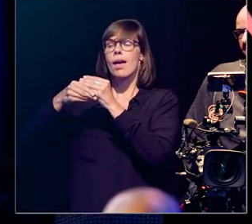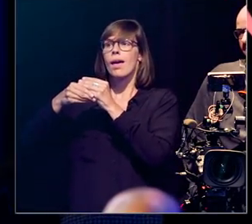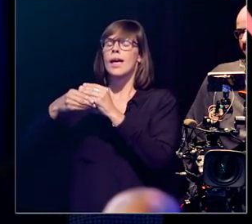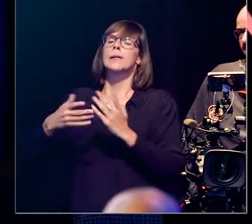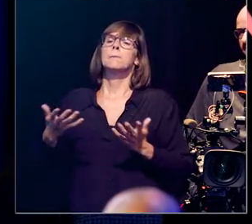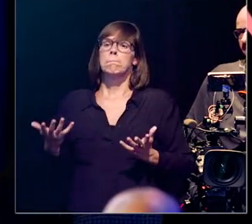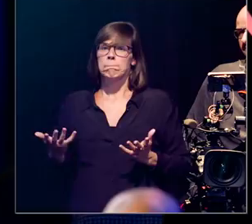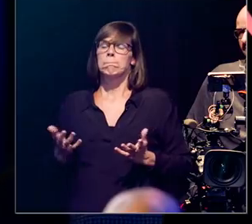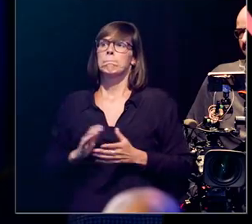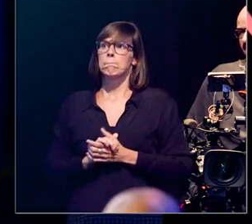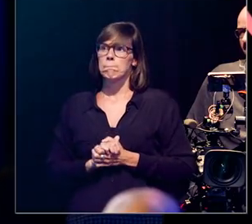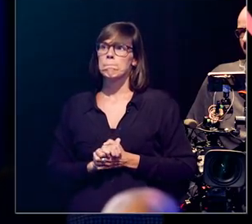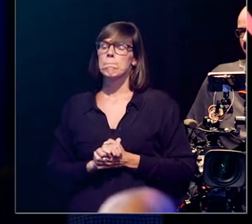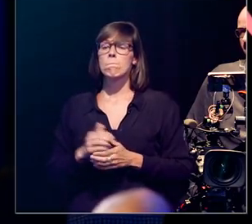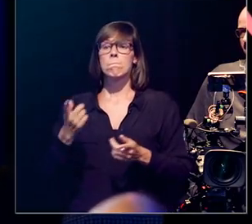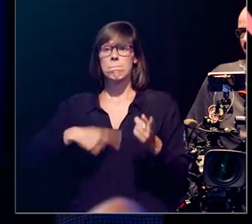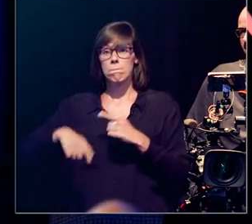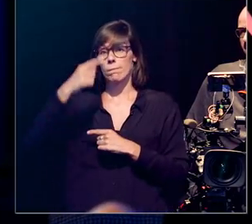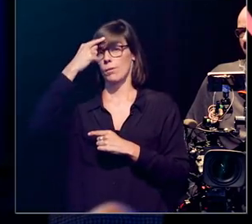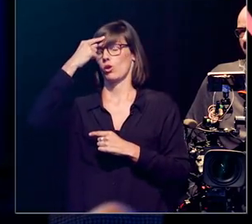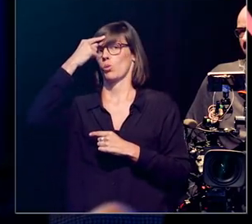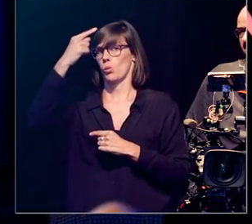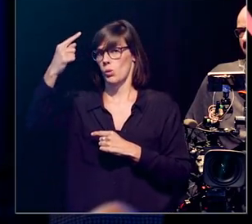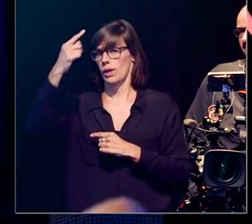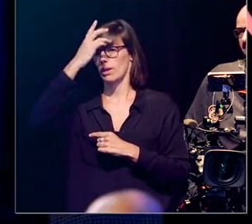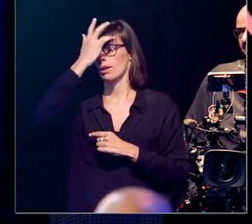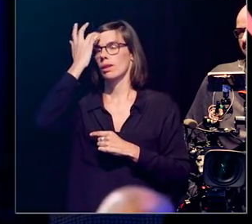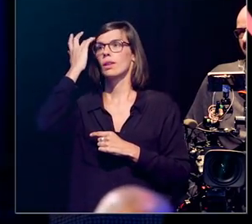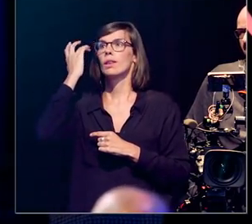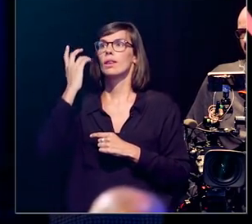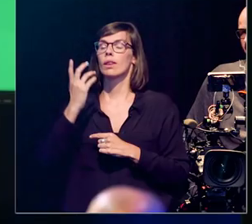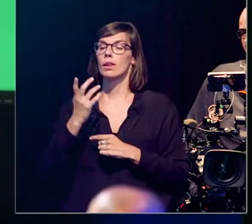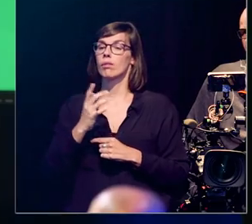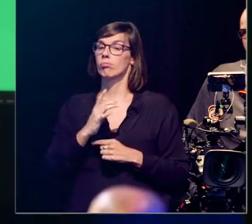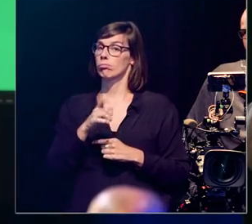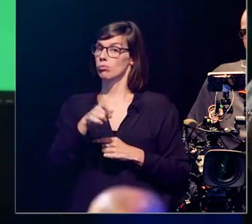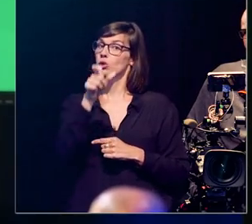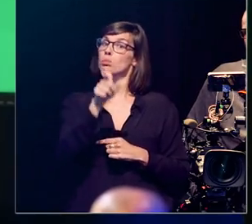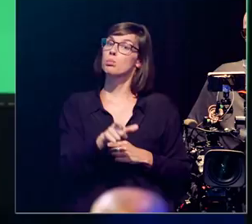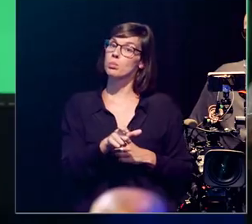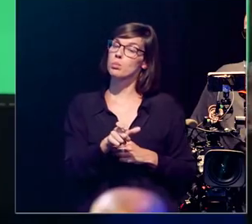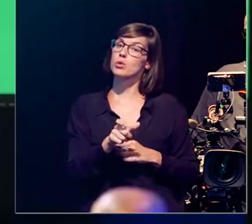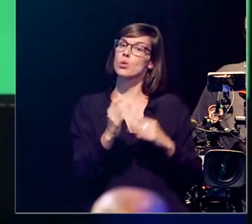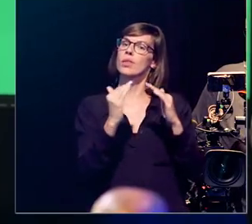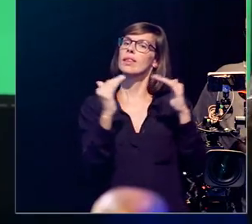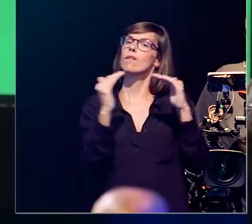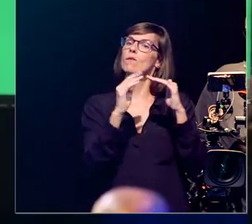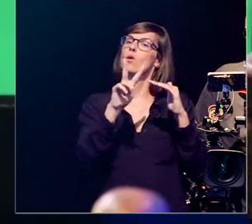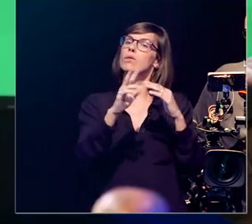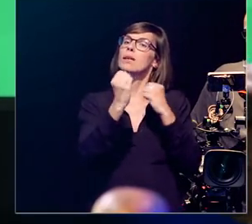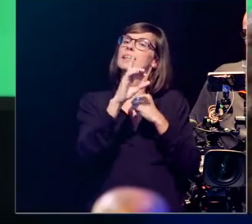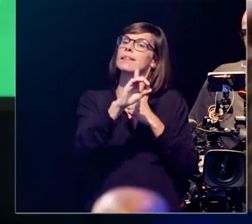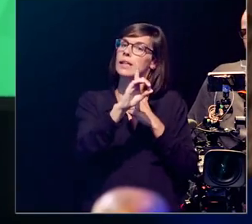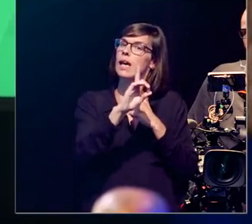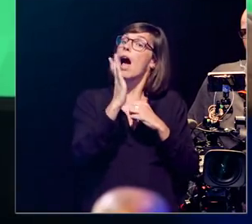Wel, daar weten we dat er bovenop het aanvullen van iemand zijn vitamine D-spiegels wanneer die al normaal